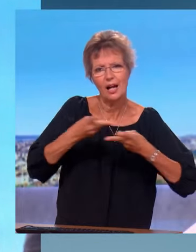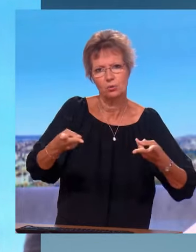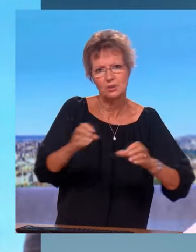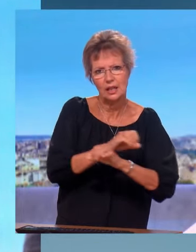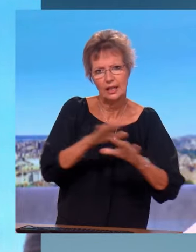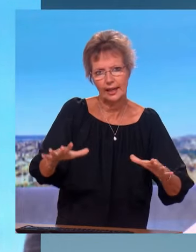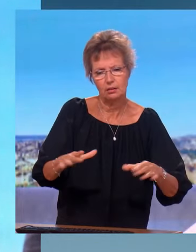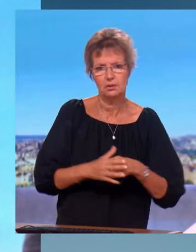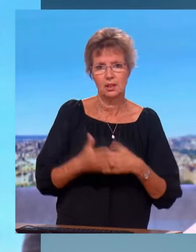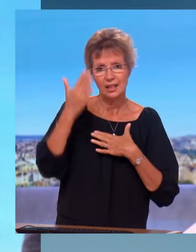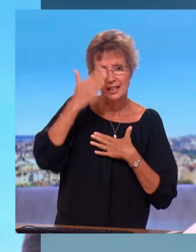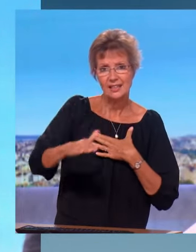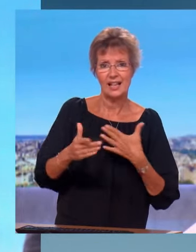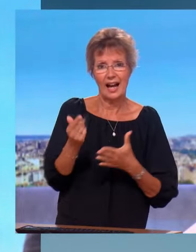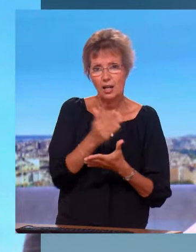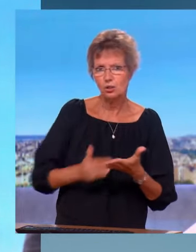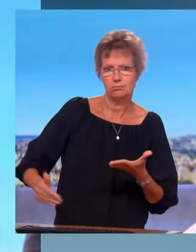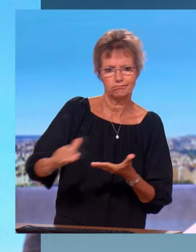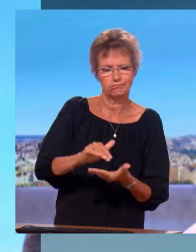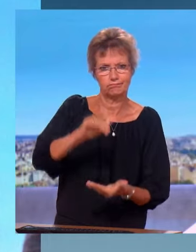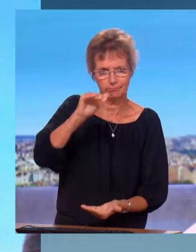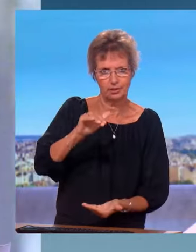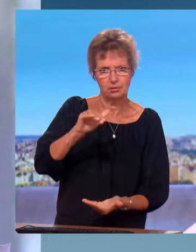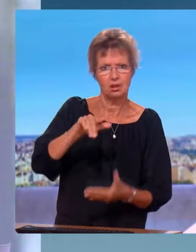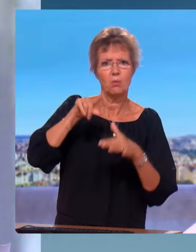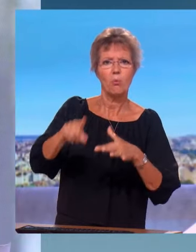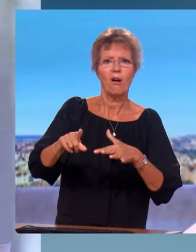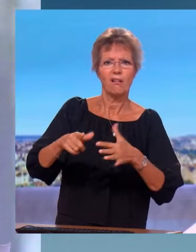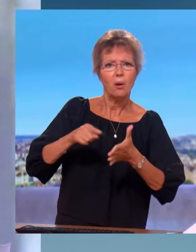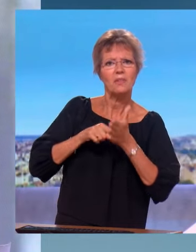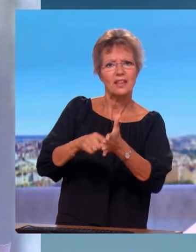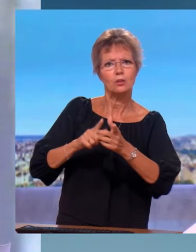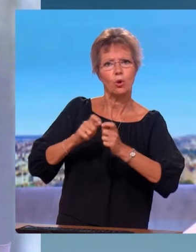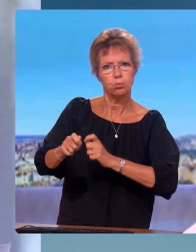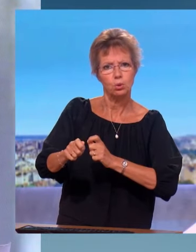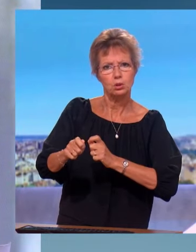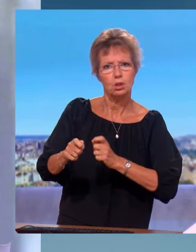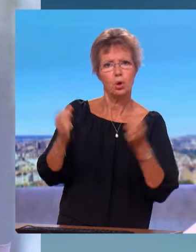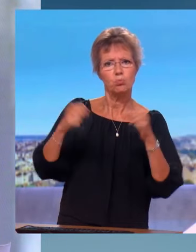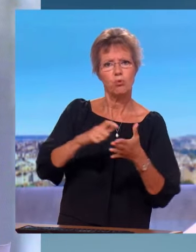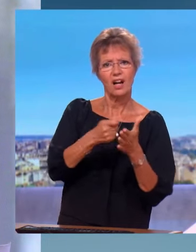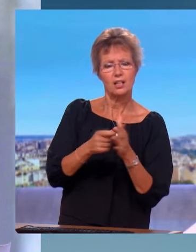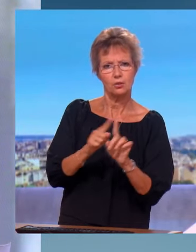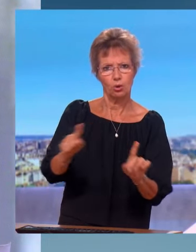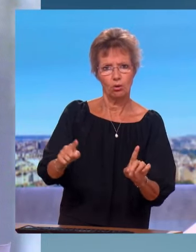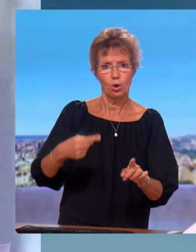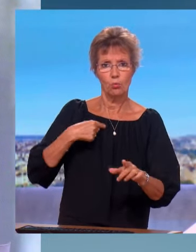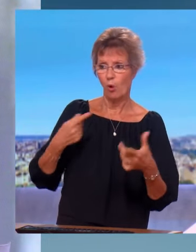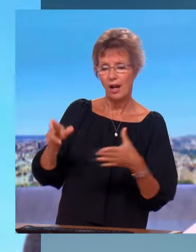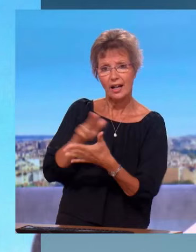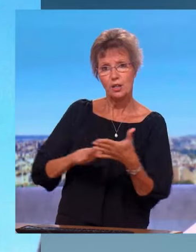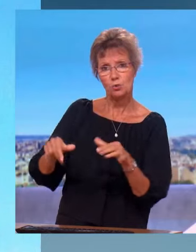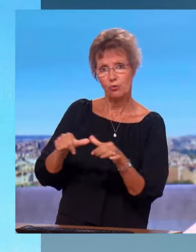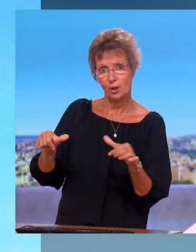il y un surplus, il y un pactole, je le consacre entièrement au désendettement et pas au pouvoir d'achat. Moi, dans la région, je désendette la région,